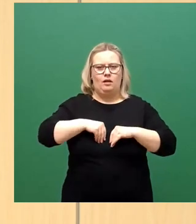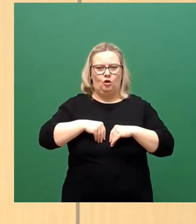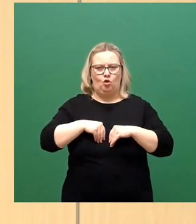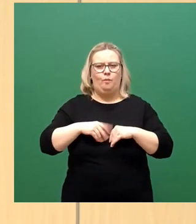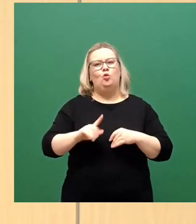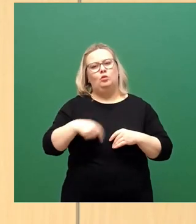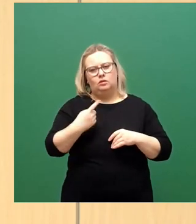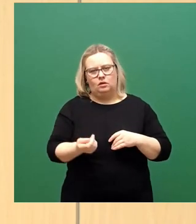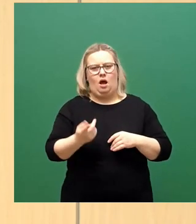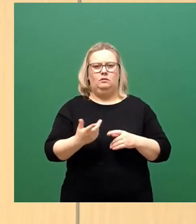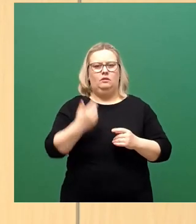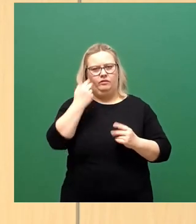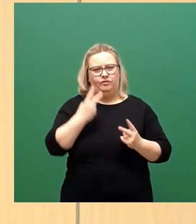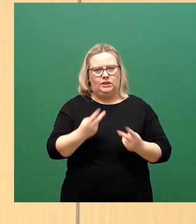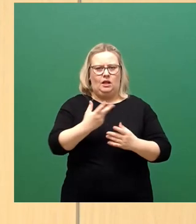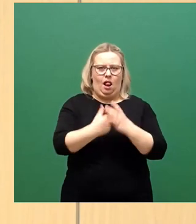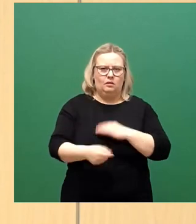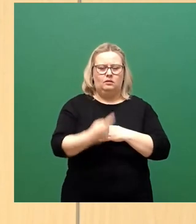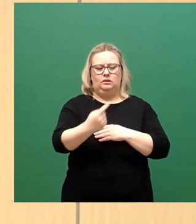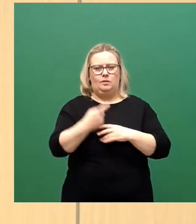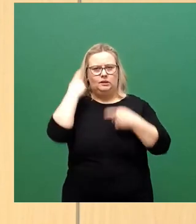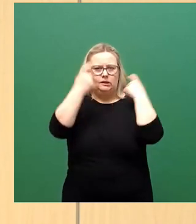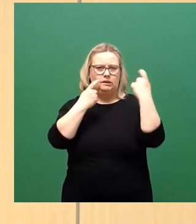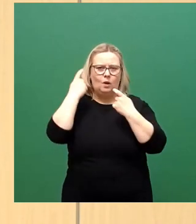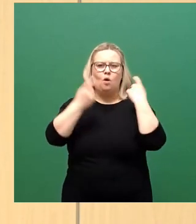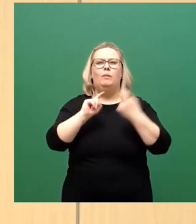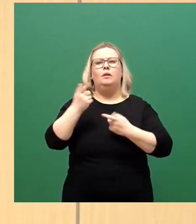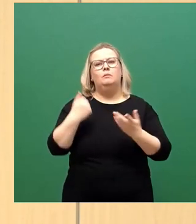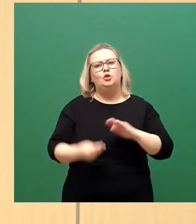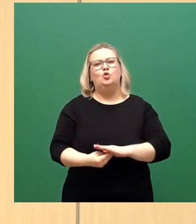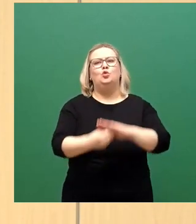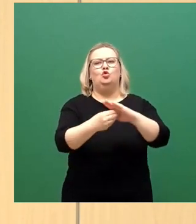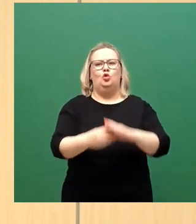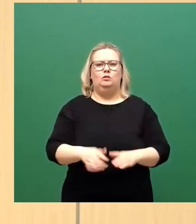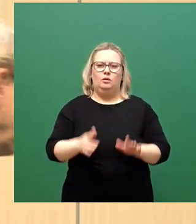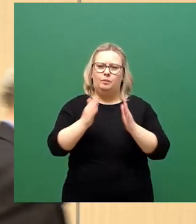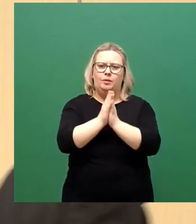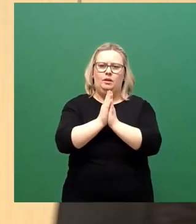diesen vielen Eltern, die sich dort Sorge zu machen, doch eine kleine Unterstützung zu geben. Vielen Dank.